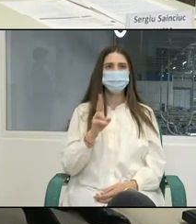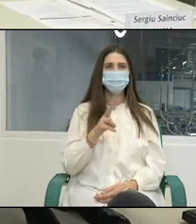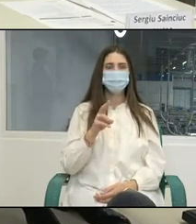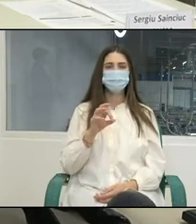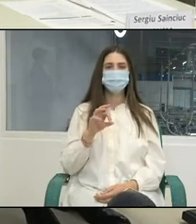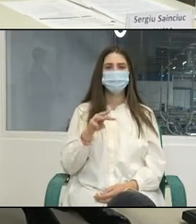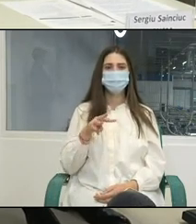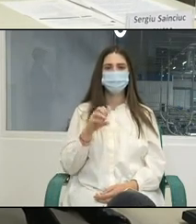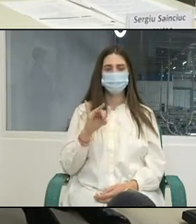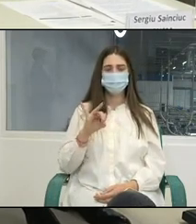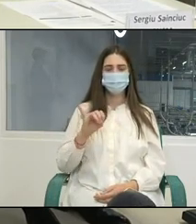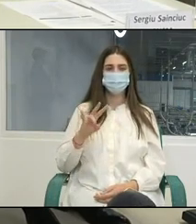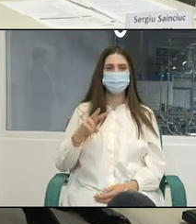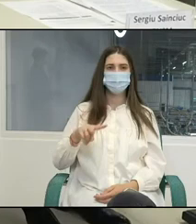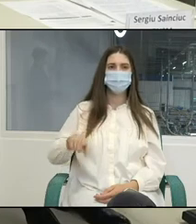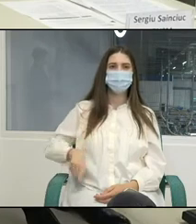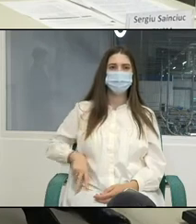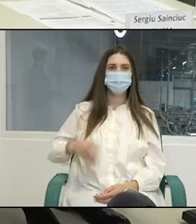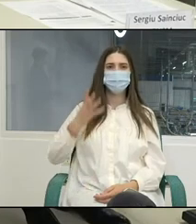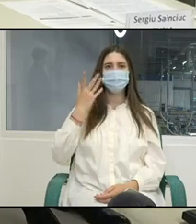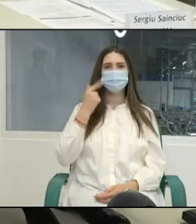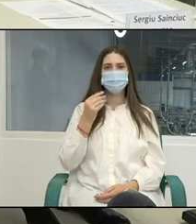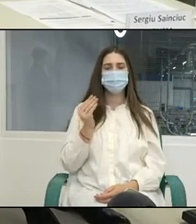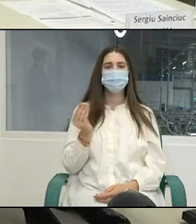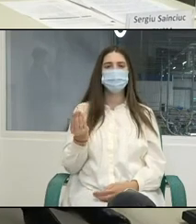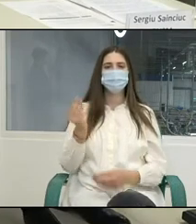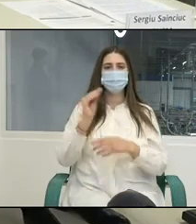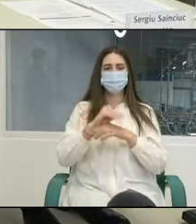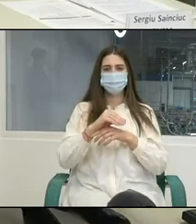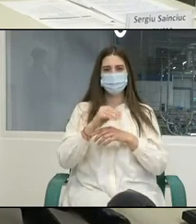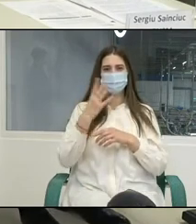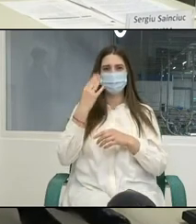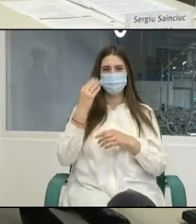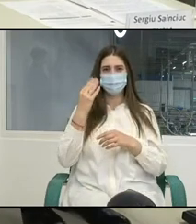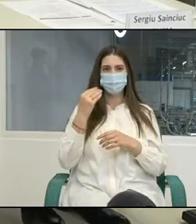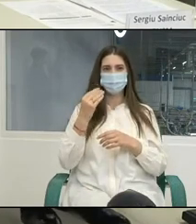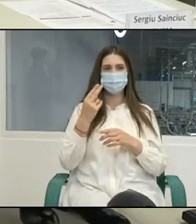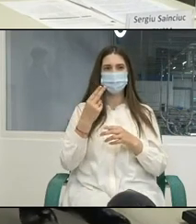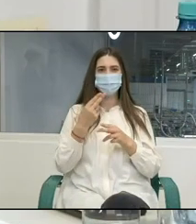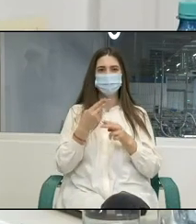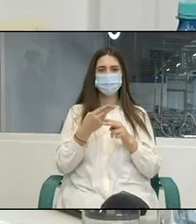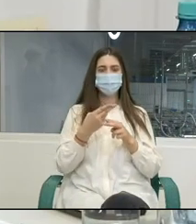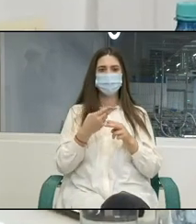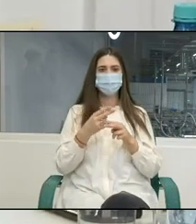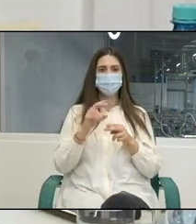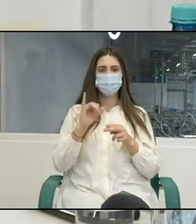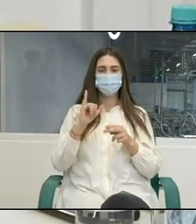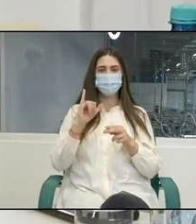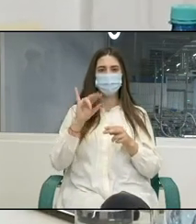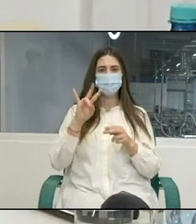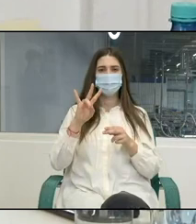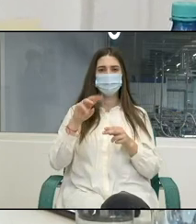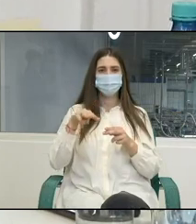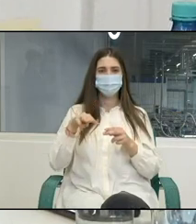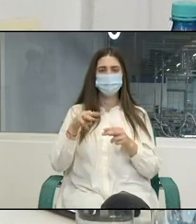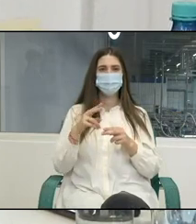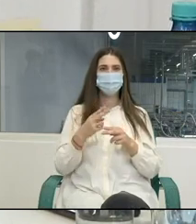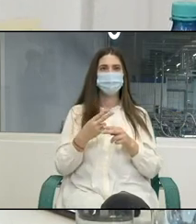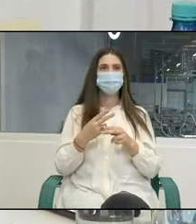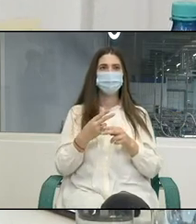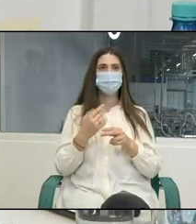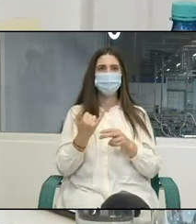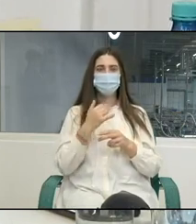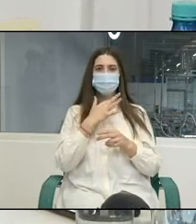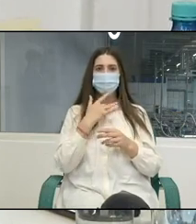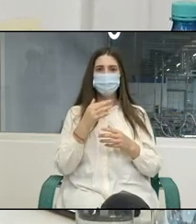atunci când a fost creat în Republica Moldova oficiul deci reprezentantul OEME în Moldova a fost doar o singură persoană acum